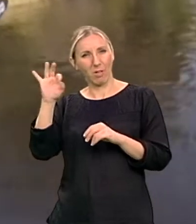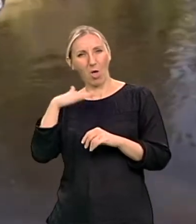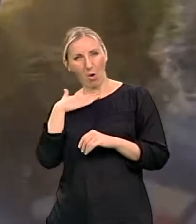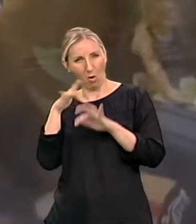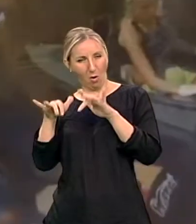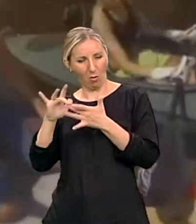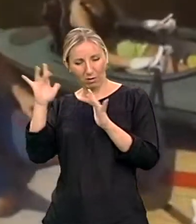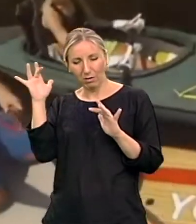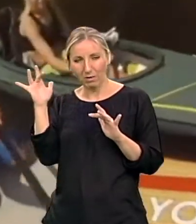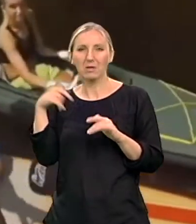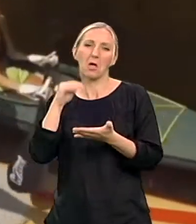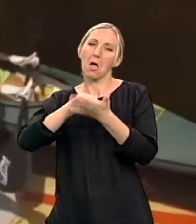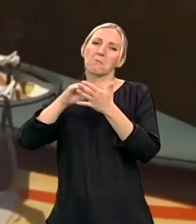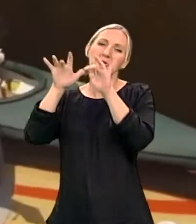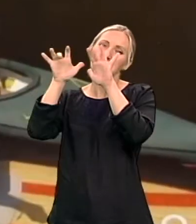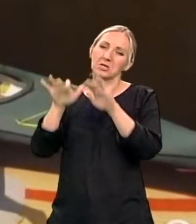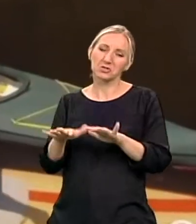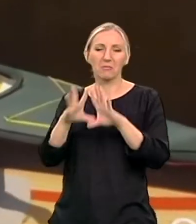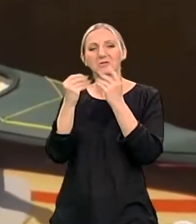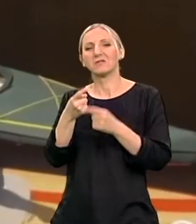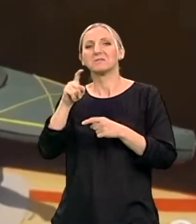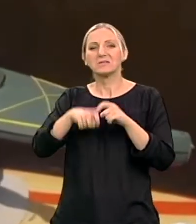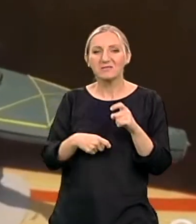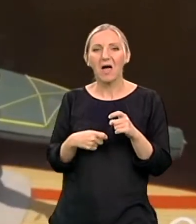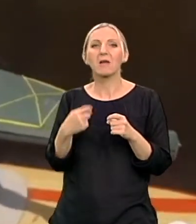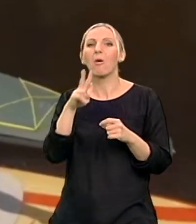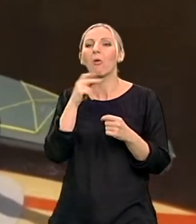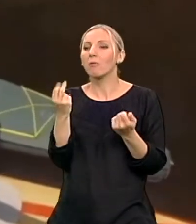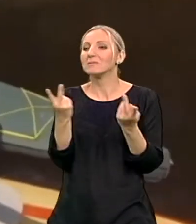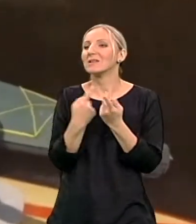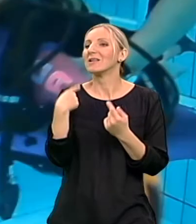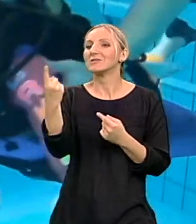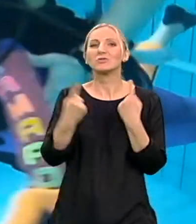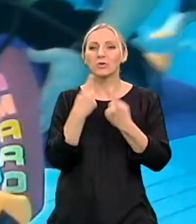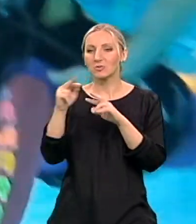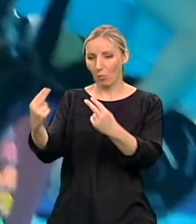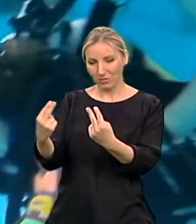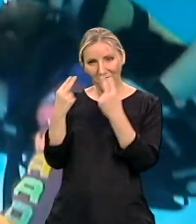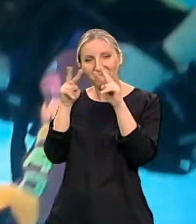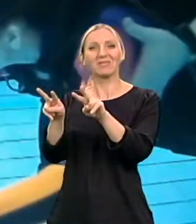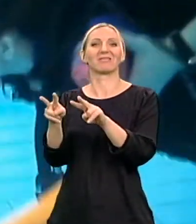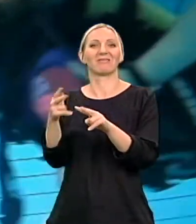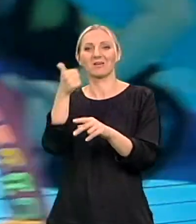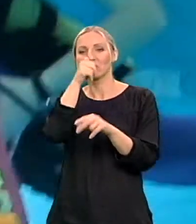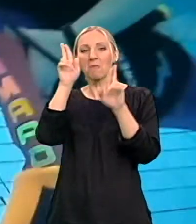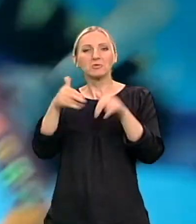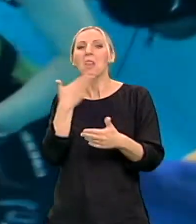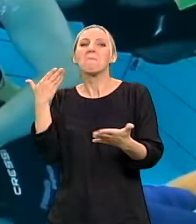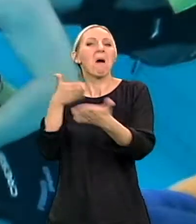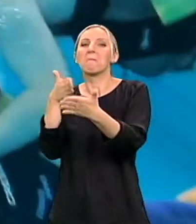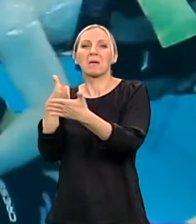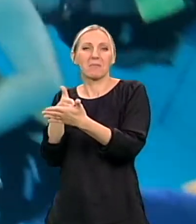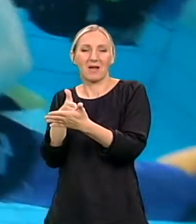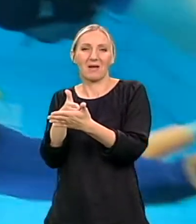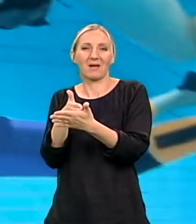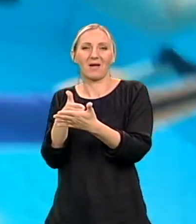o sve tim stvarima. Prosto da neki drugi ljudi u sličnoj situaciji, čak i oni koji nisu, mogu da vide da nešto mogu i da prosto nema prepreka da urade ono